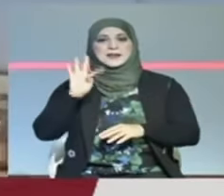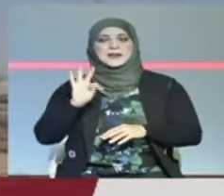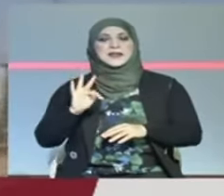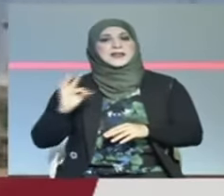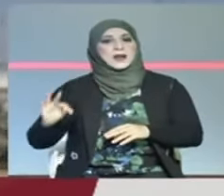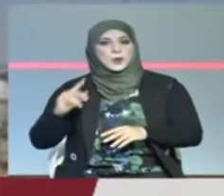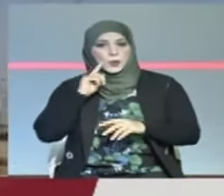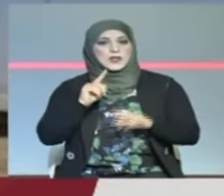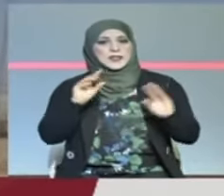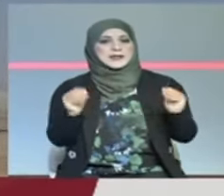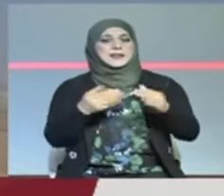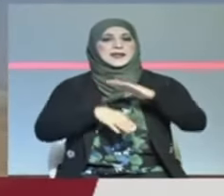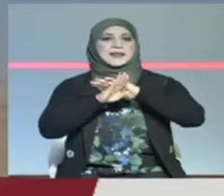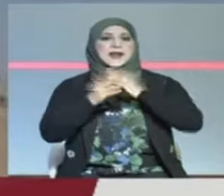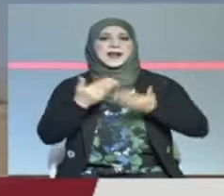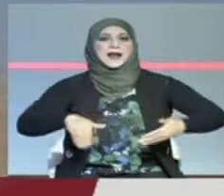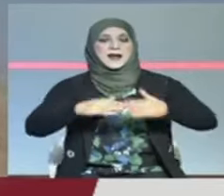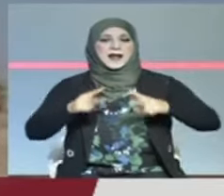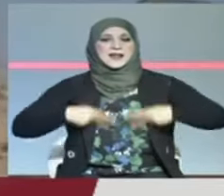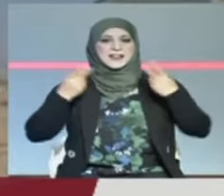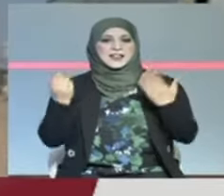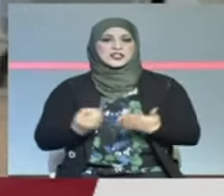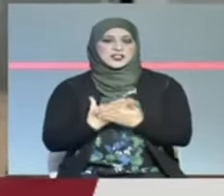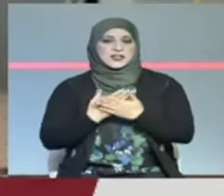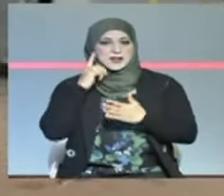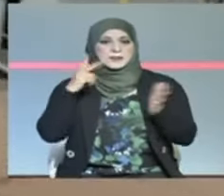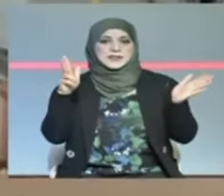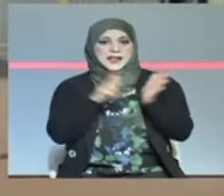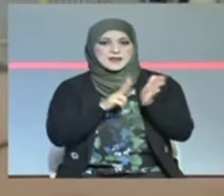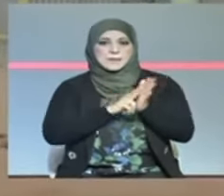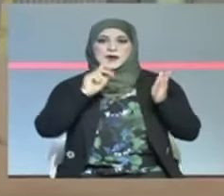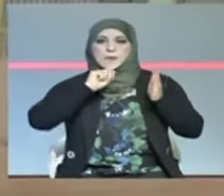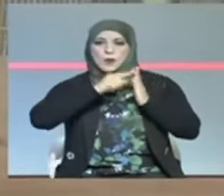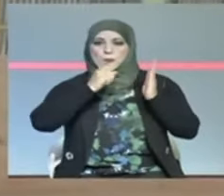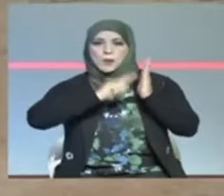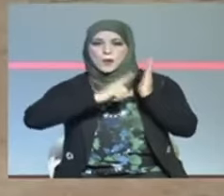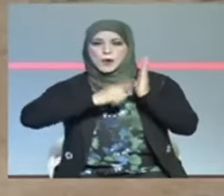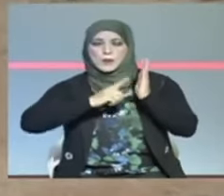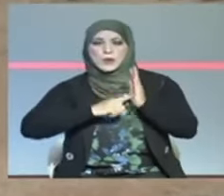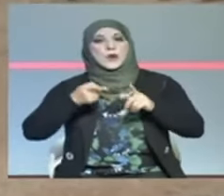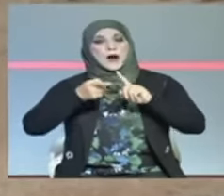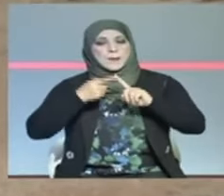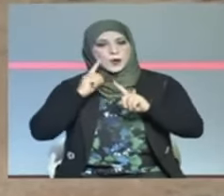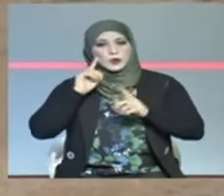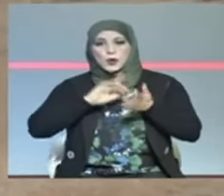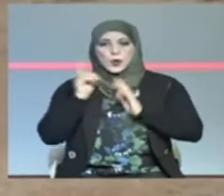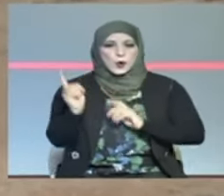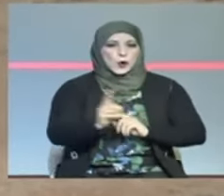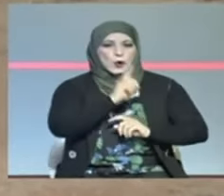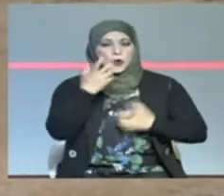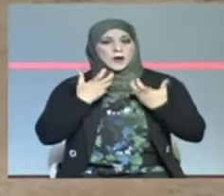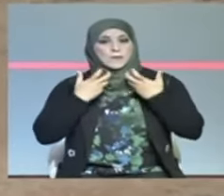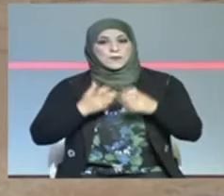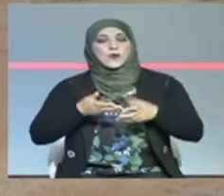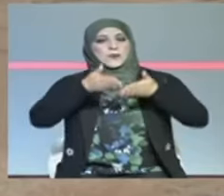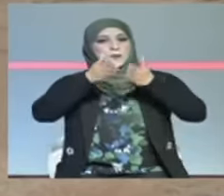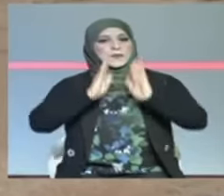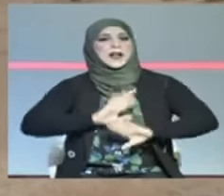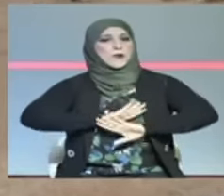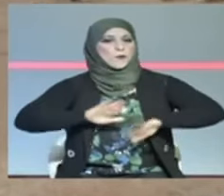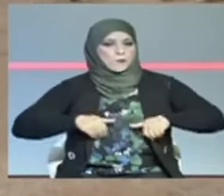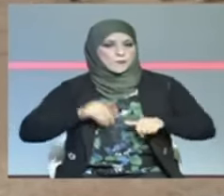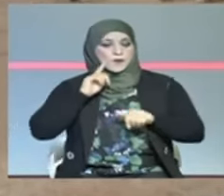تنطلق مرحلة جديدة من تطبيق اتفاقات الكمور يأمل الجميع أن تكون نهائية